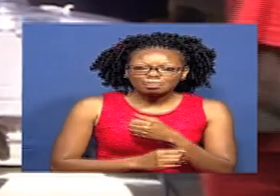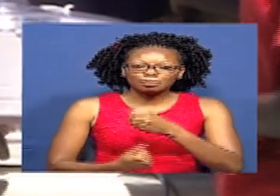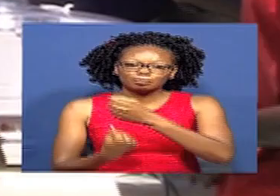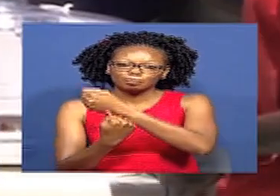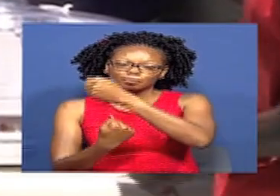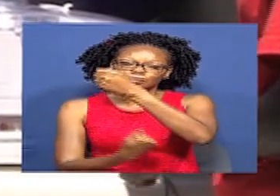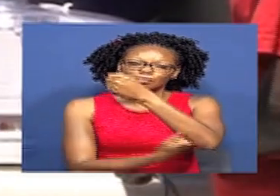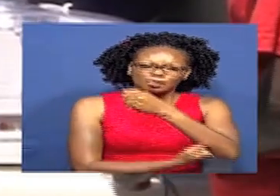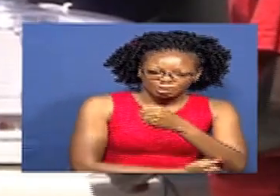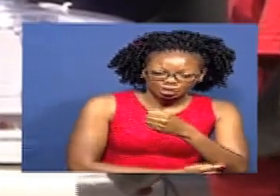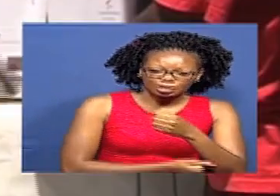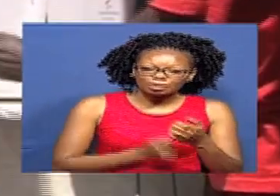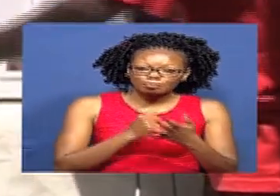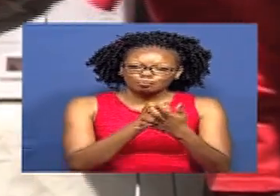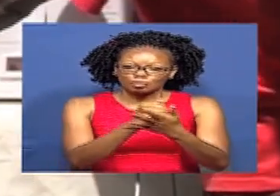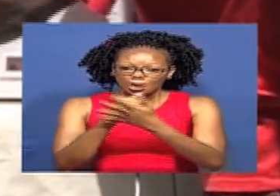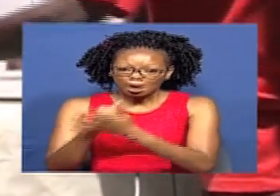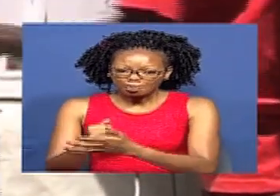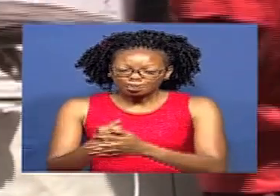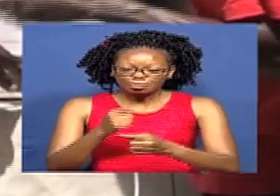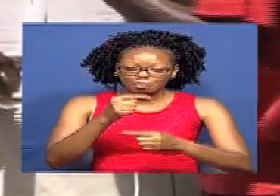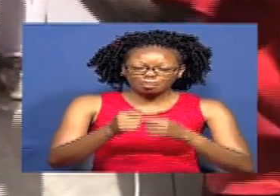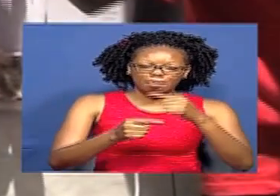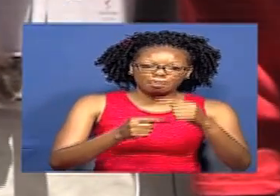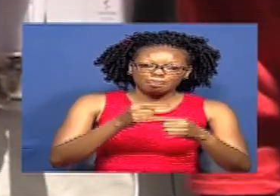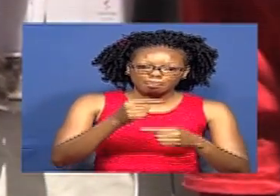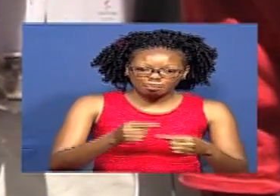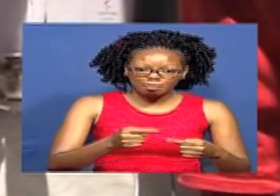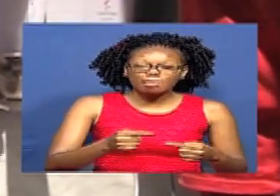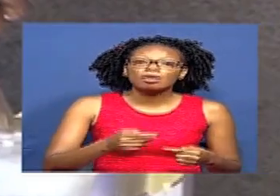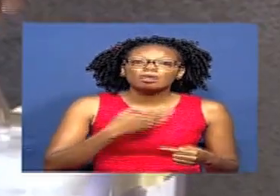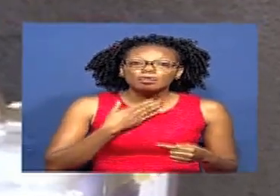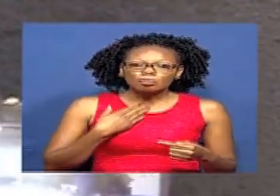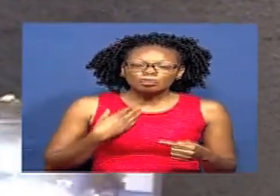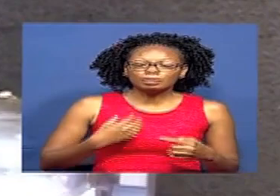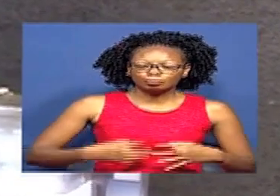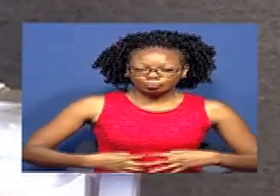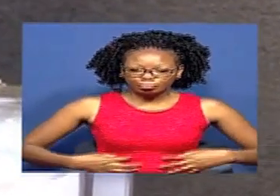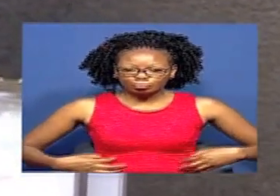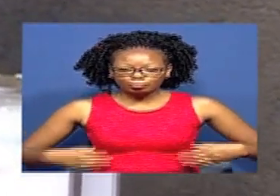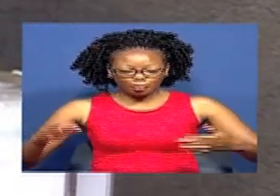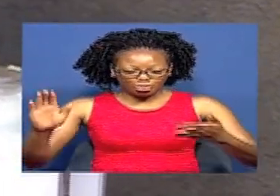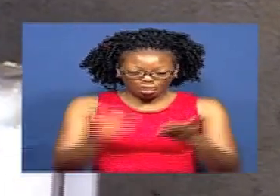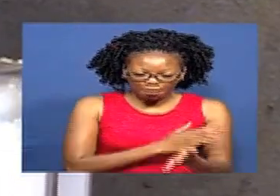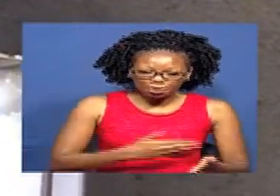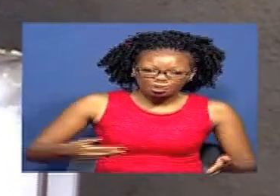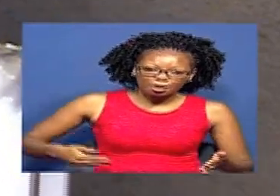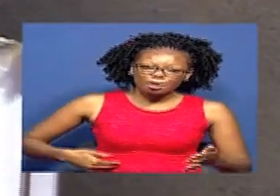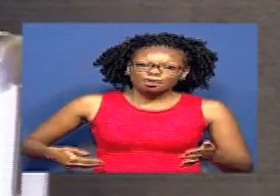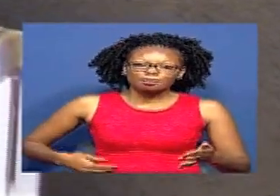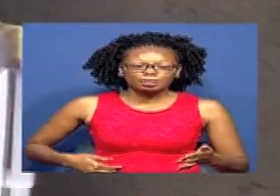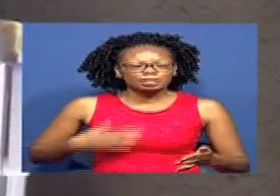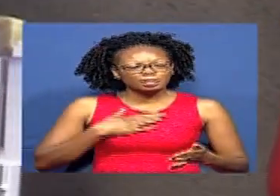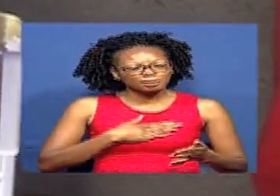nguvu Walizonazo Huwa mstari Wambele Kuendeleza nchi Basi Ili kupigia njaa Marufuku Vijana